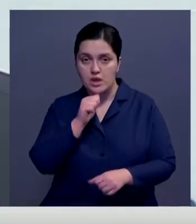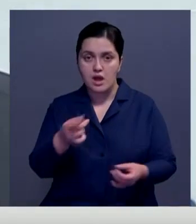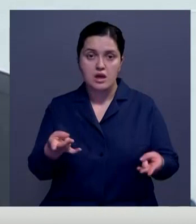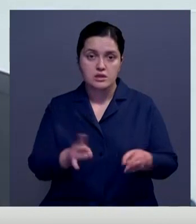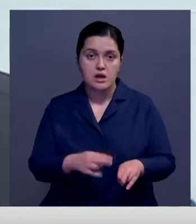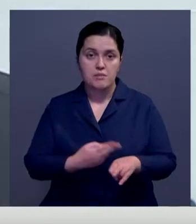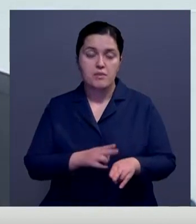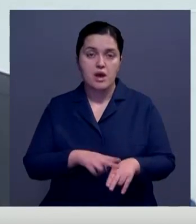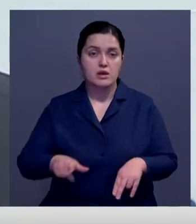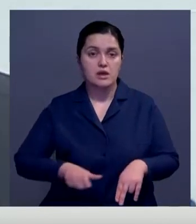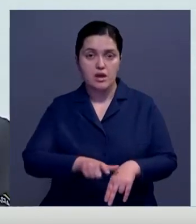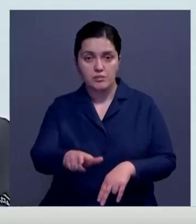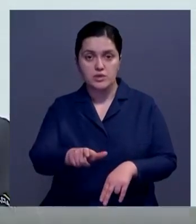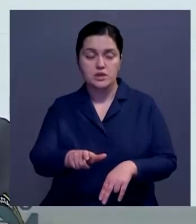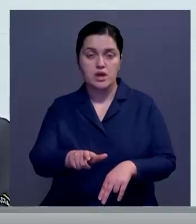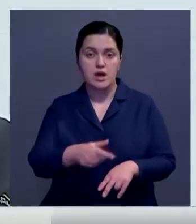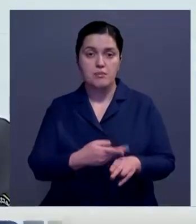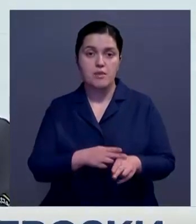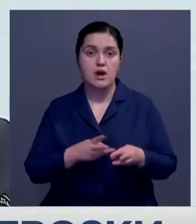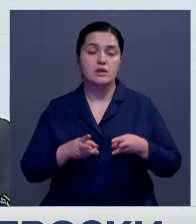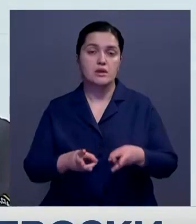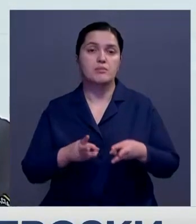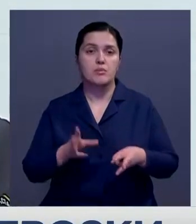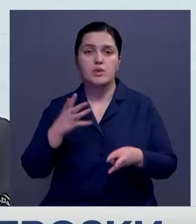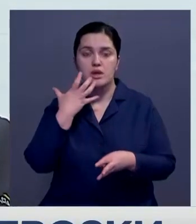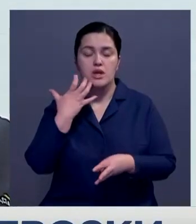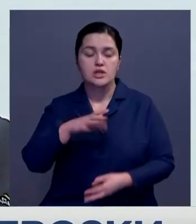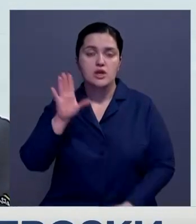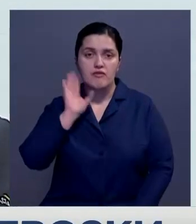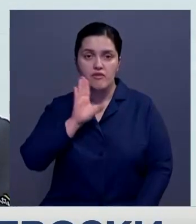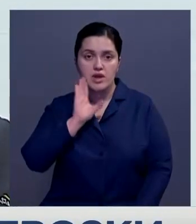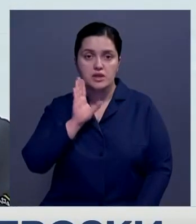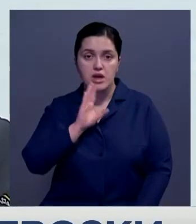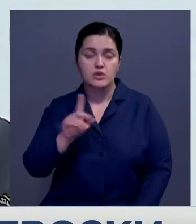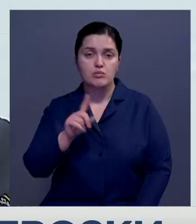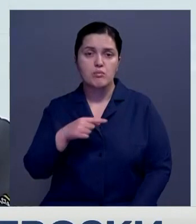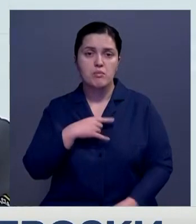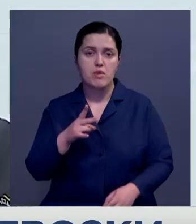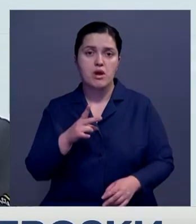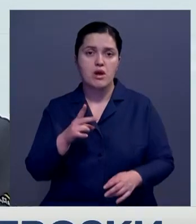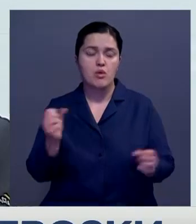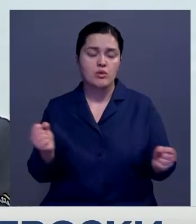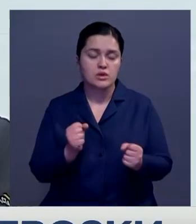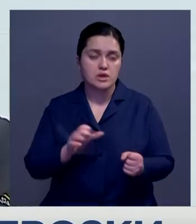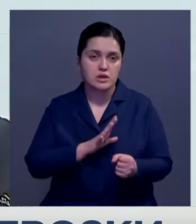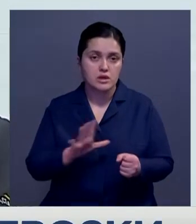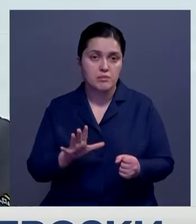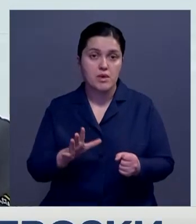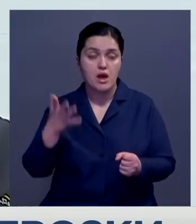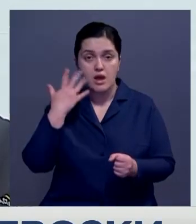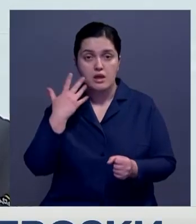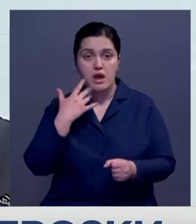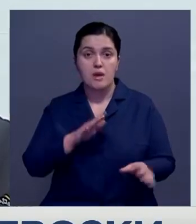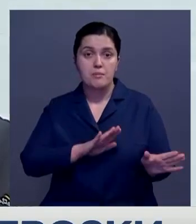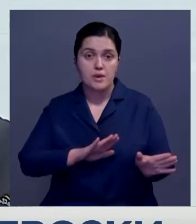отдельные пути, на горячем прогреве. Отопление будет, горячая вода. Для того, чтобы мы их не разморозили, эти вагоны, как пройдет